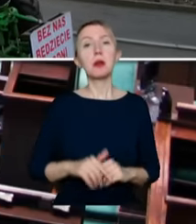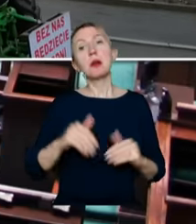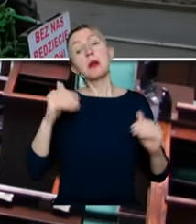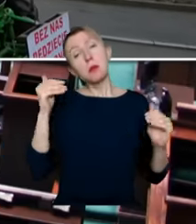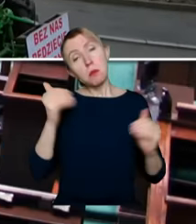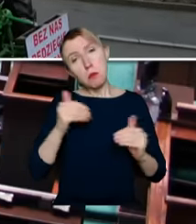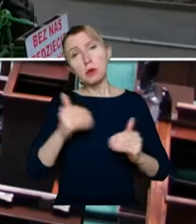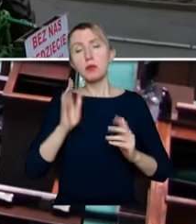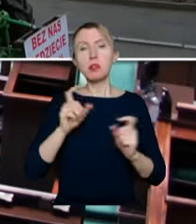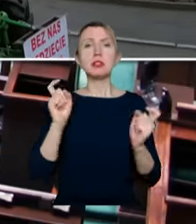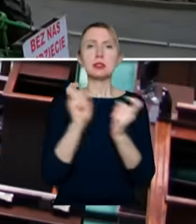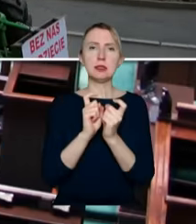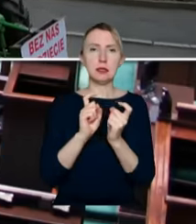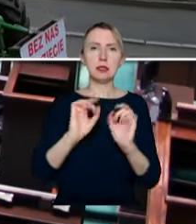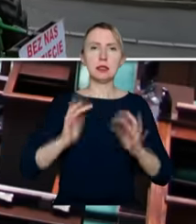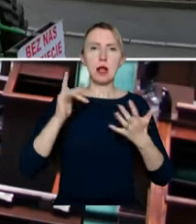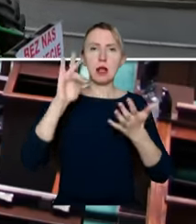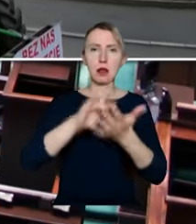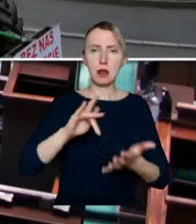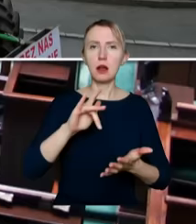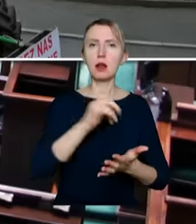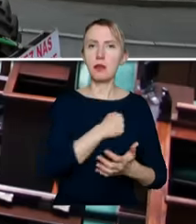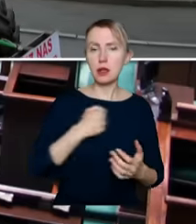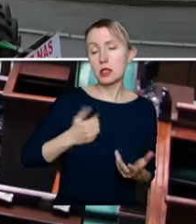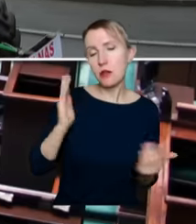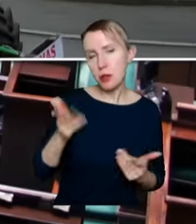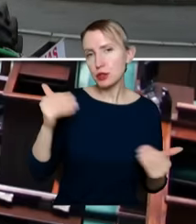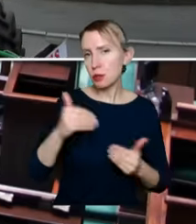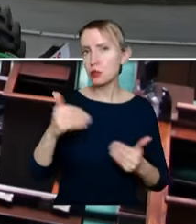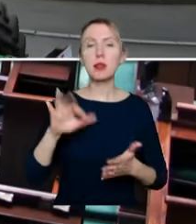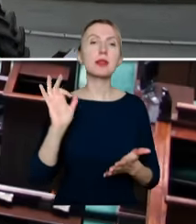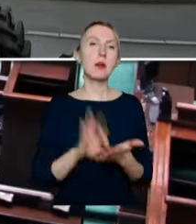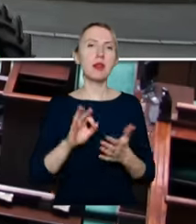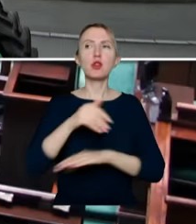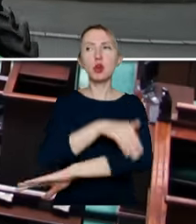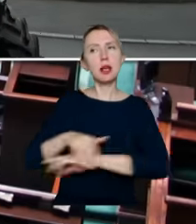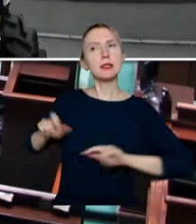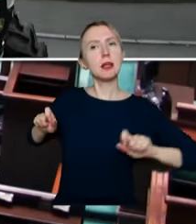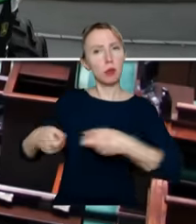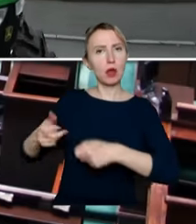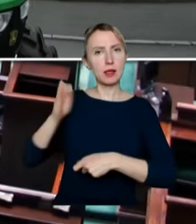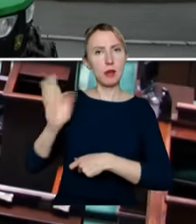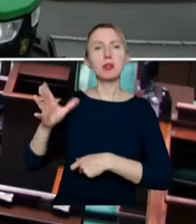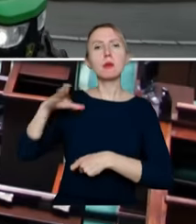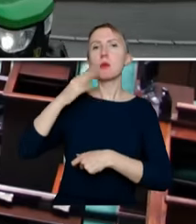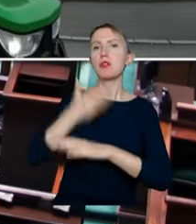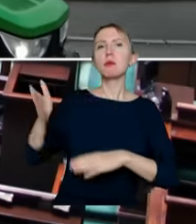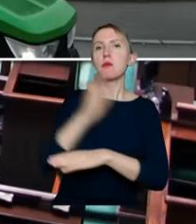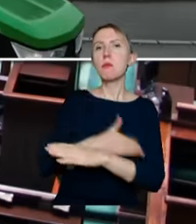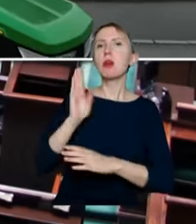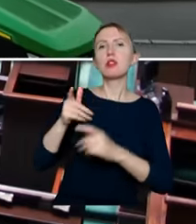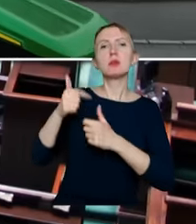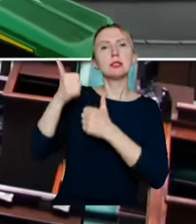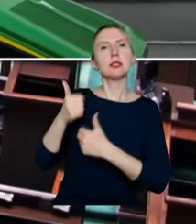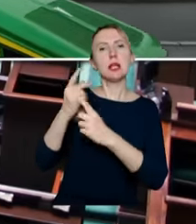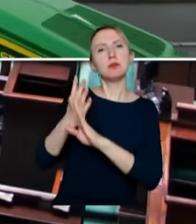będzie strajk w Warszawie, być może będą blokowane centra logistyczne, na pewno będzie blokada granicy i tutaj tak jak zapowiadaliśmy będziemy stać, będą też blokady